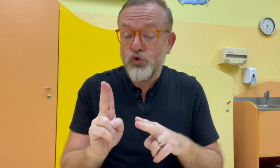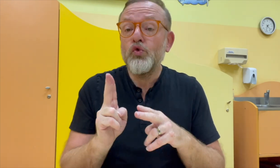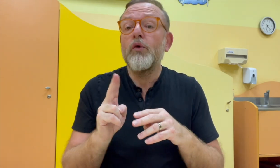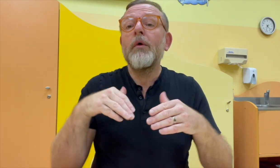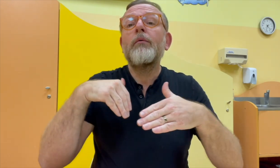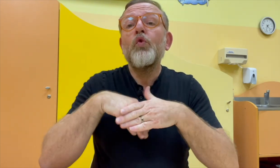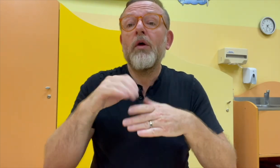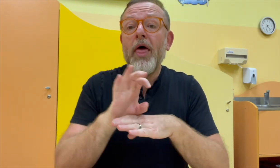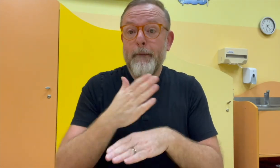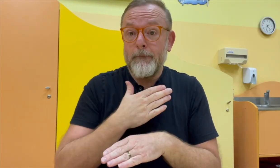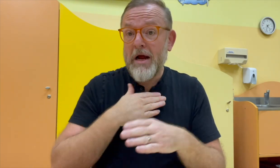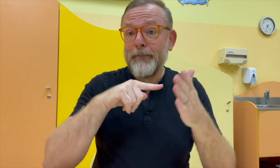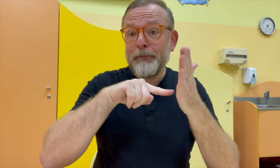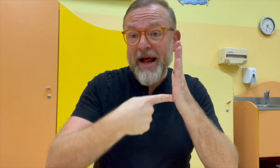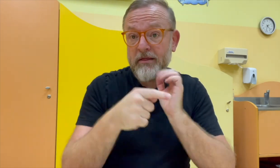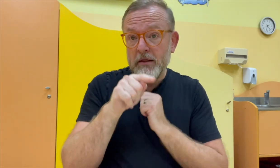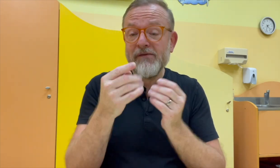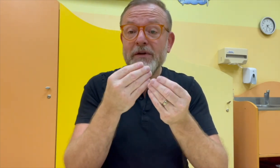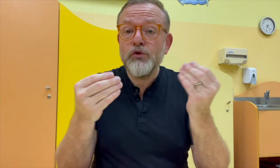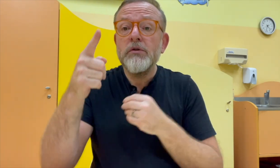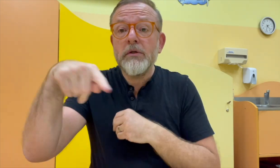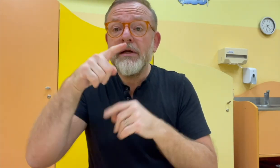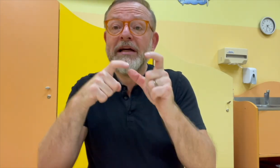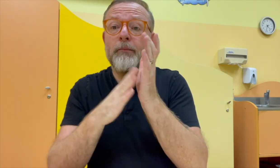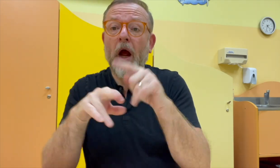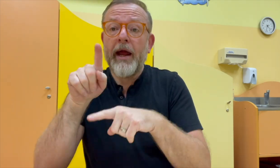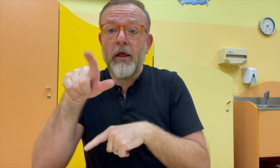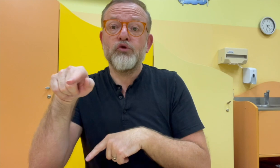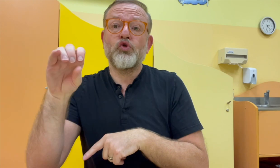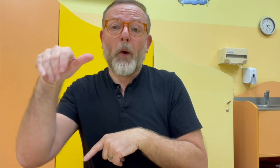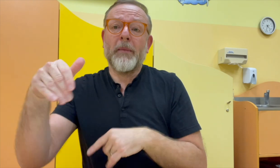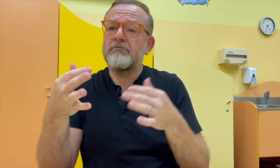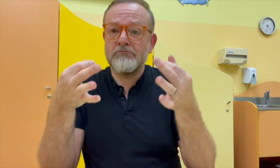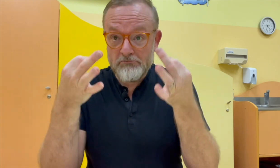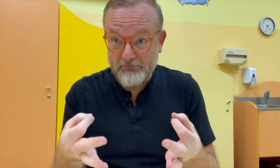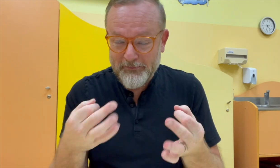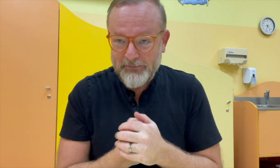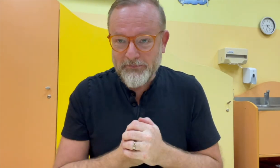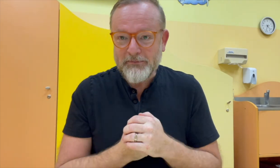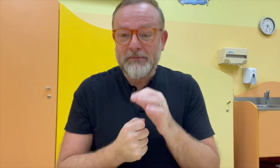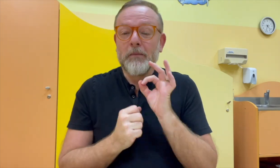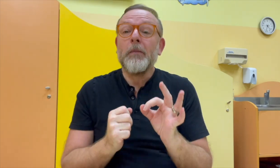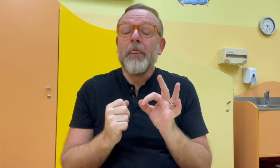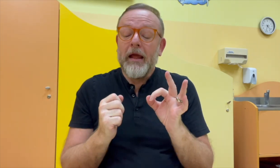e-mail. Moje e-mailová adresa je petr.vysuček zavináč gmail.com